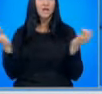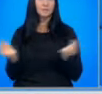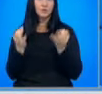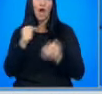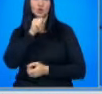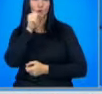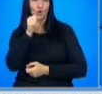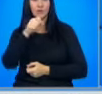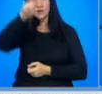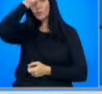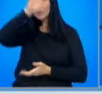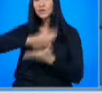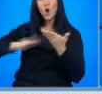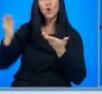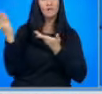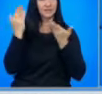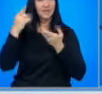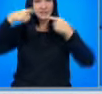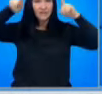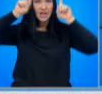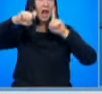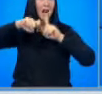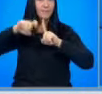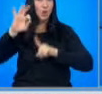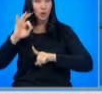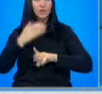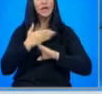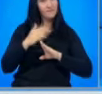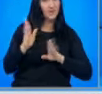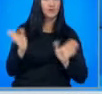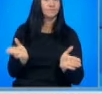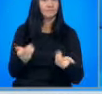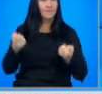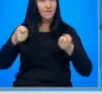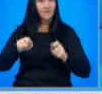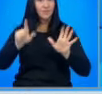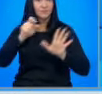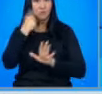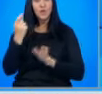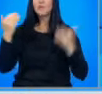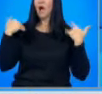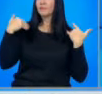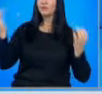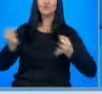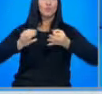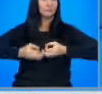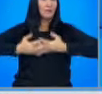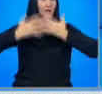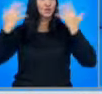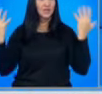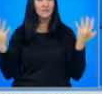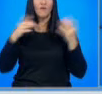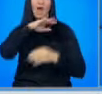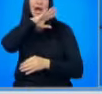Специалността журналистика в Софийския университет, Свети Климент Охридски, вече е на 70 години. На академичното тържество в аулата на най